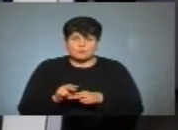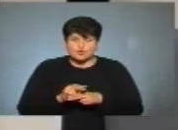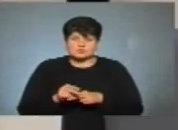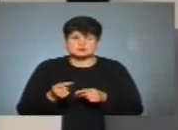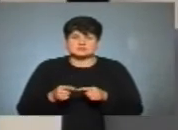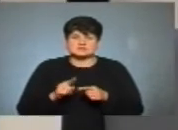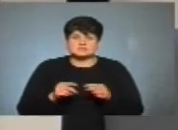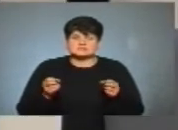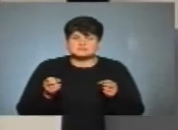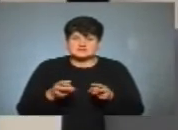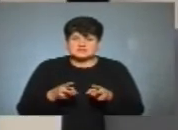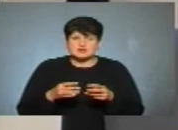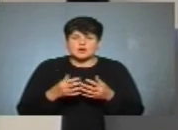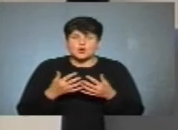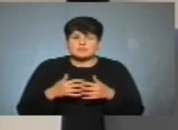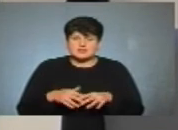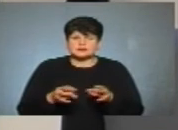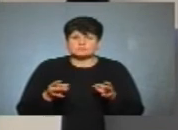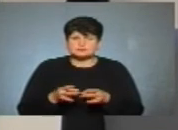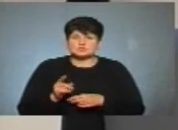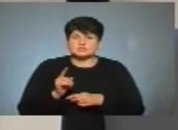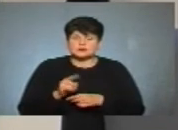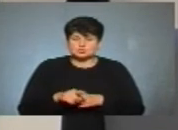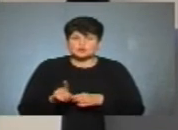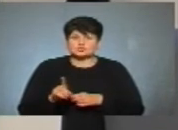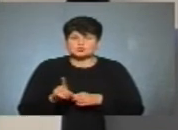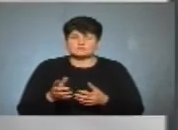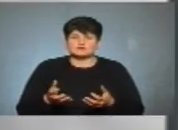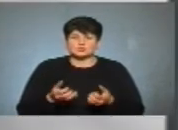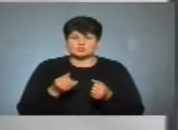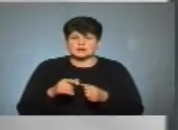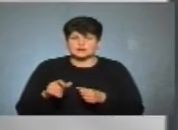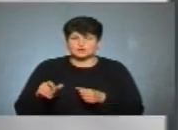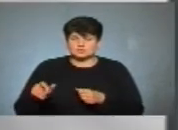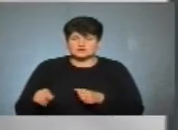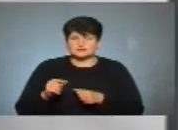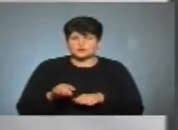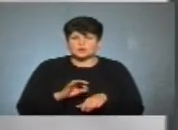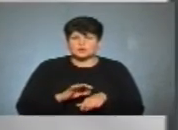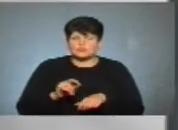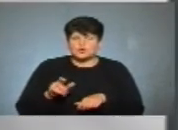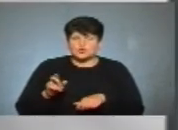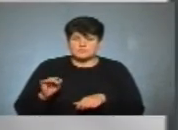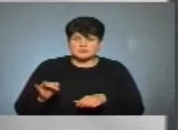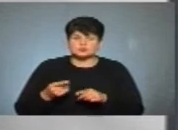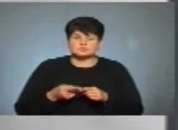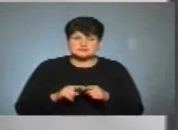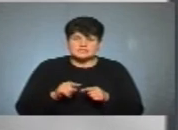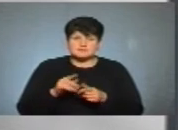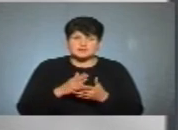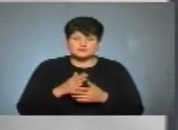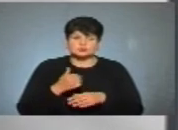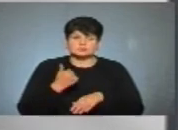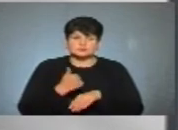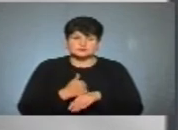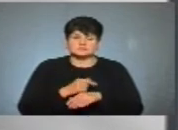спеціальне відповідне обладнання, яке потрібно для того, щоб врятувати людей від такої хвороби. Тому, очевидно, що це має бути пріоритетом для